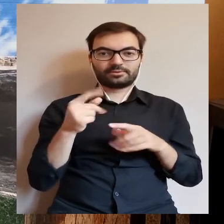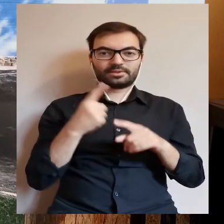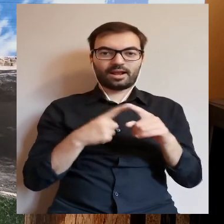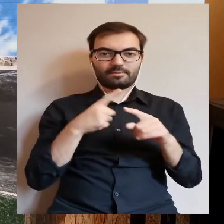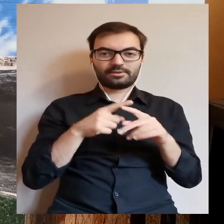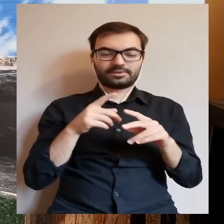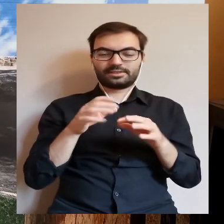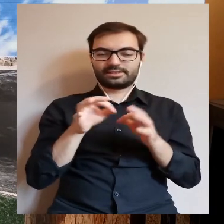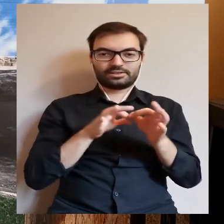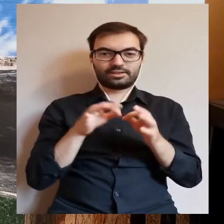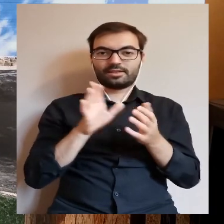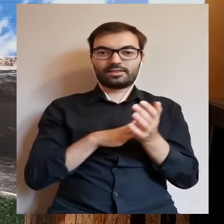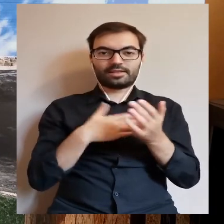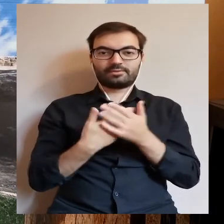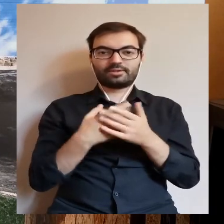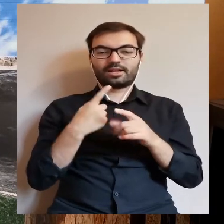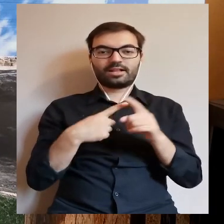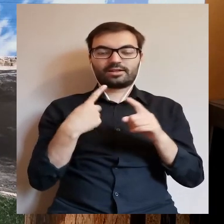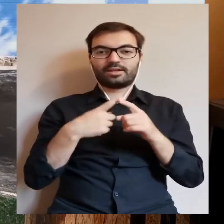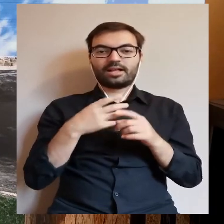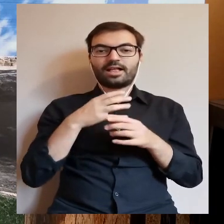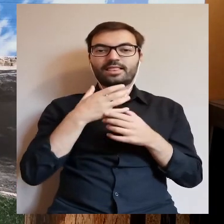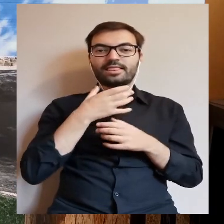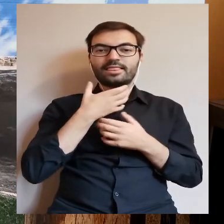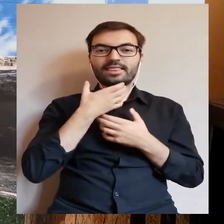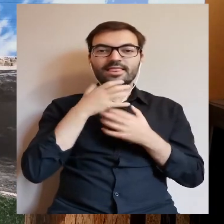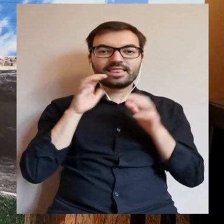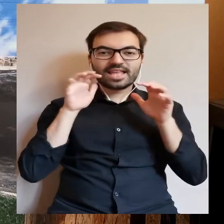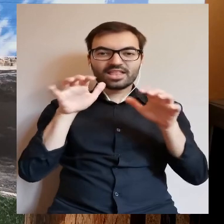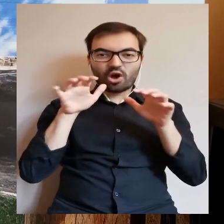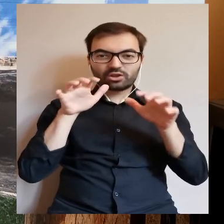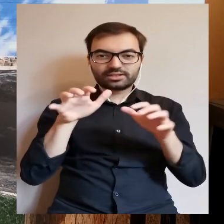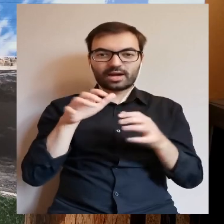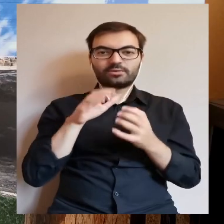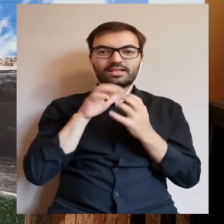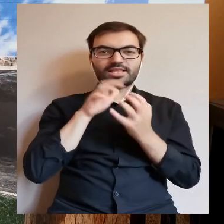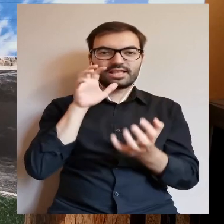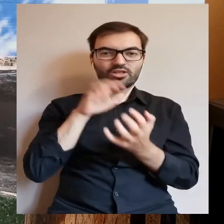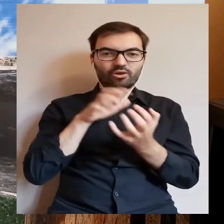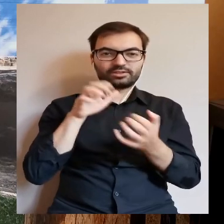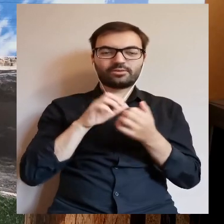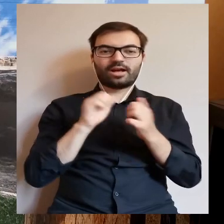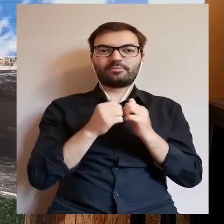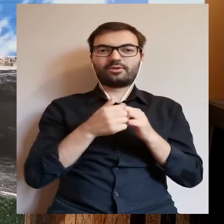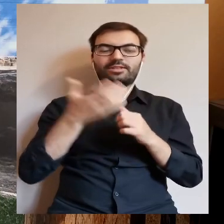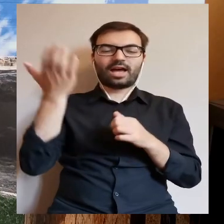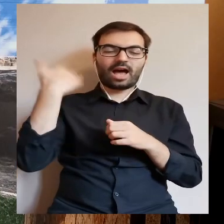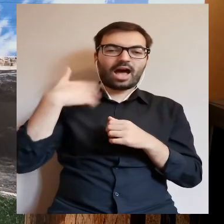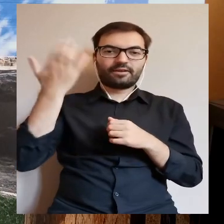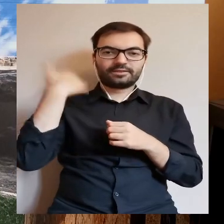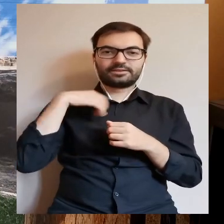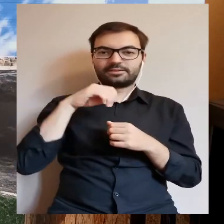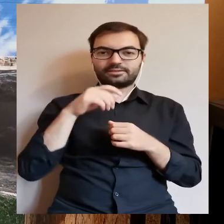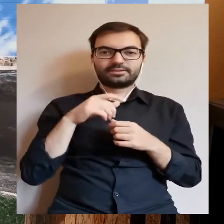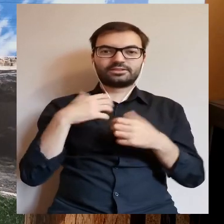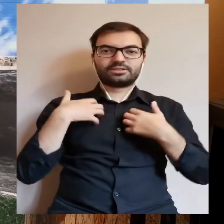pozostałości przeszłości, na przykład restki dinozaurów albo jakichś bardzo, bardzo dawnych